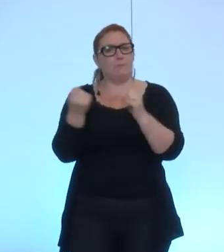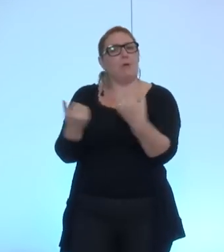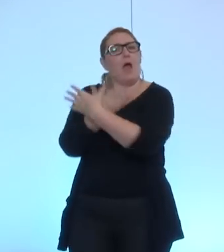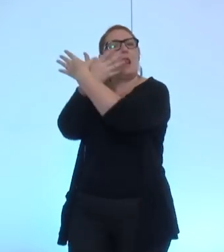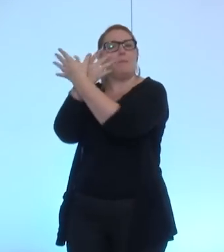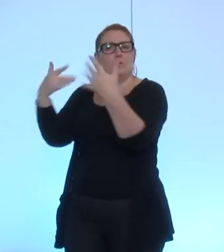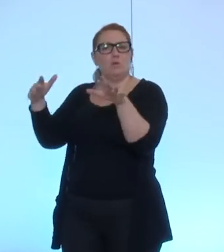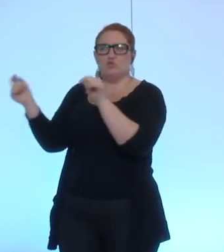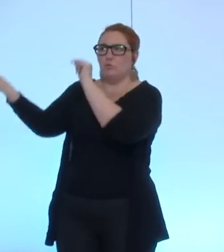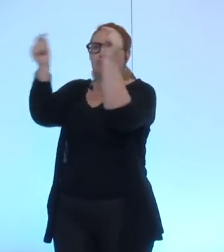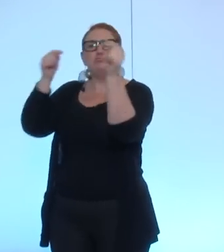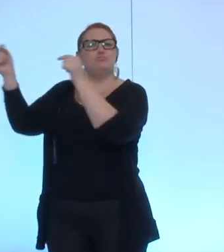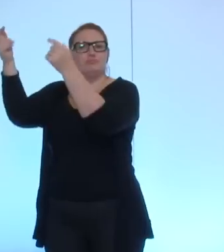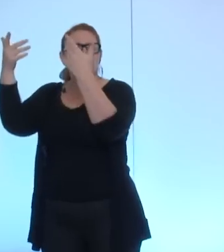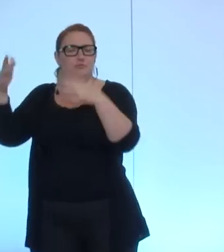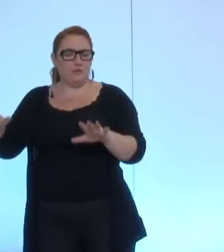nous avons vu